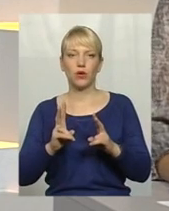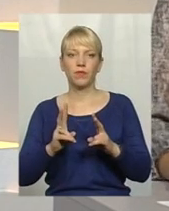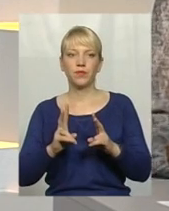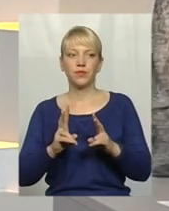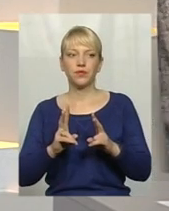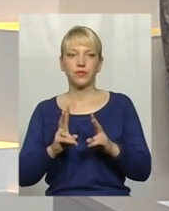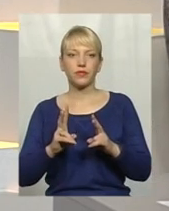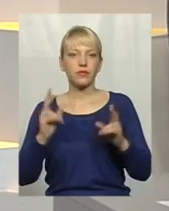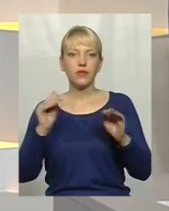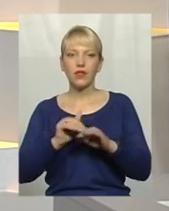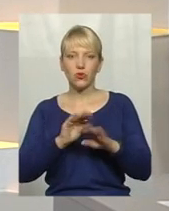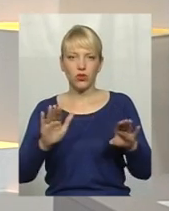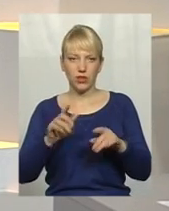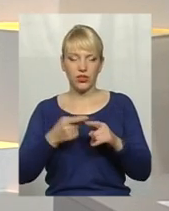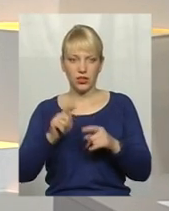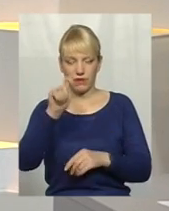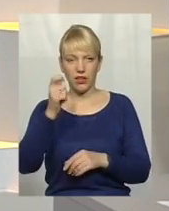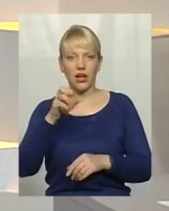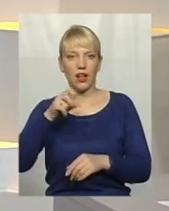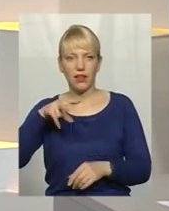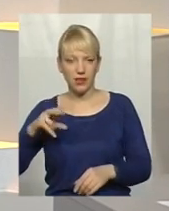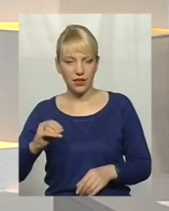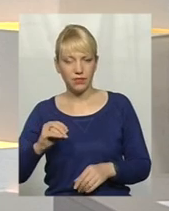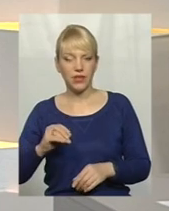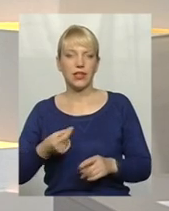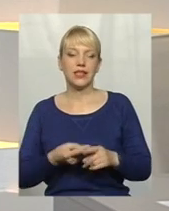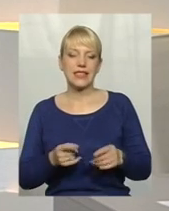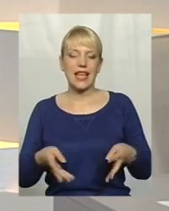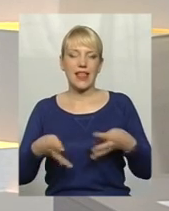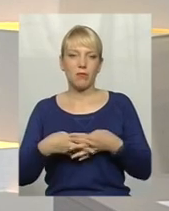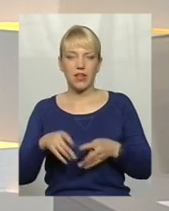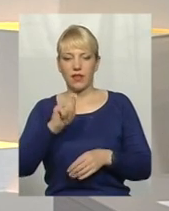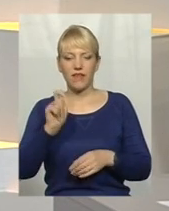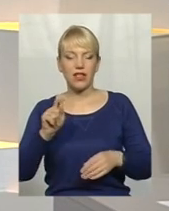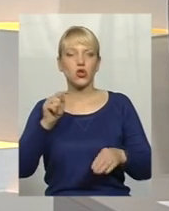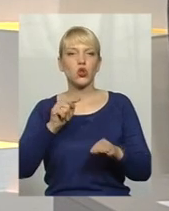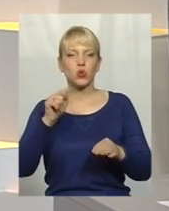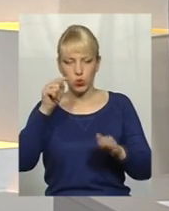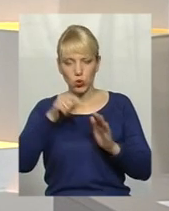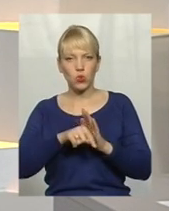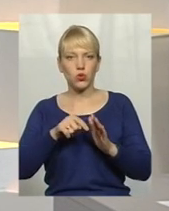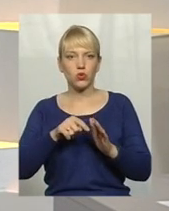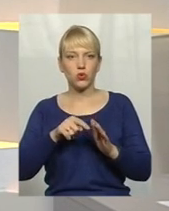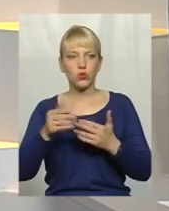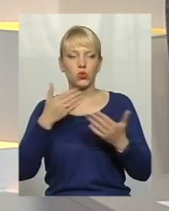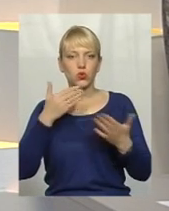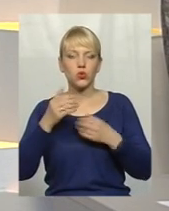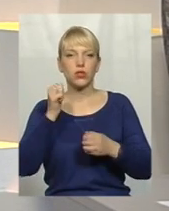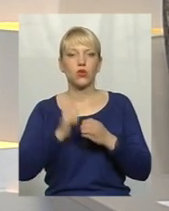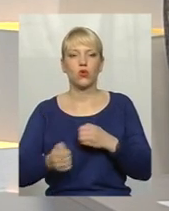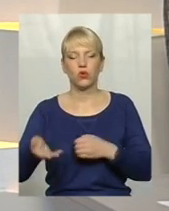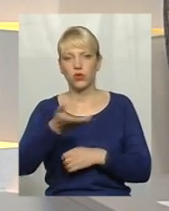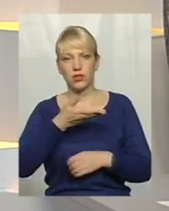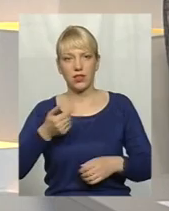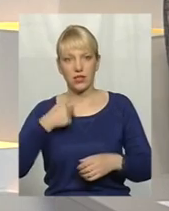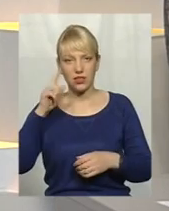не дотичний до тієї війни, але разом з тим ця гібридна війна стосується кожного з нас. Я знаю, що ви хочете привітати.